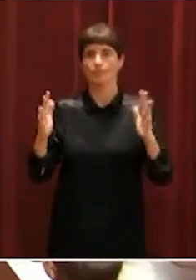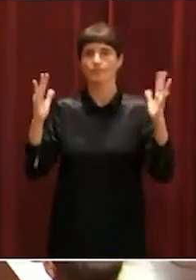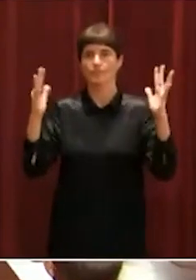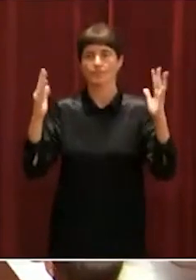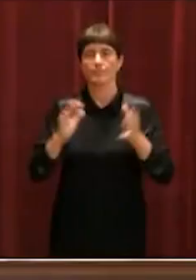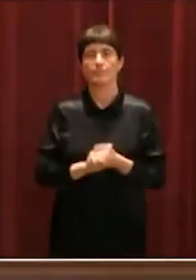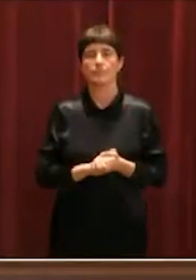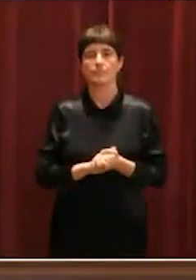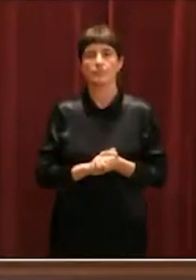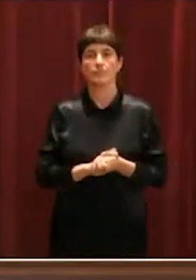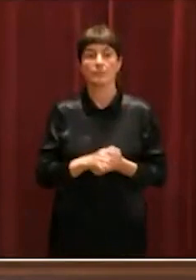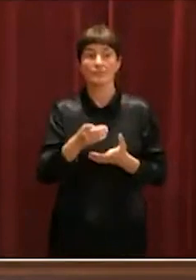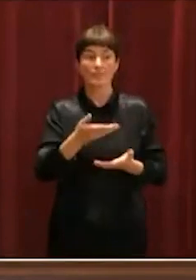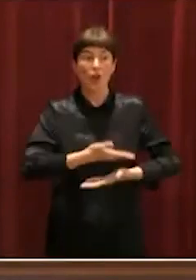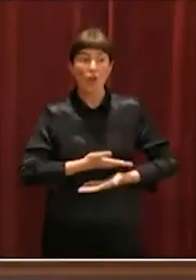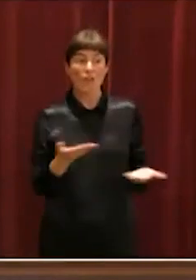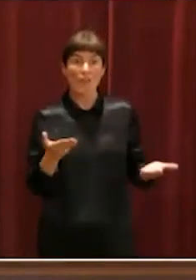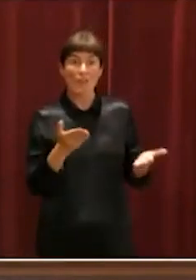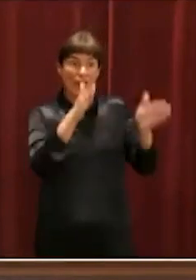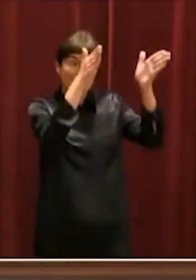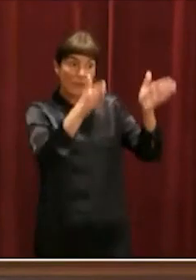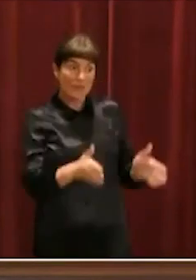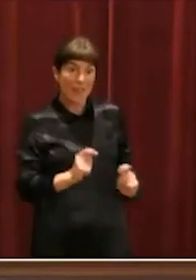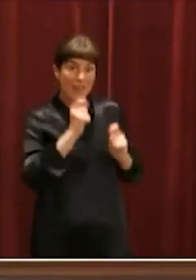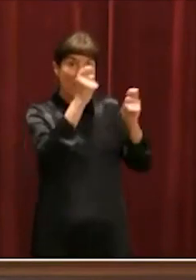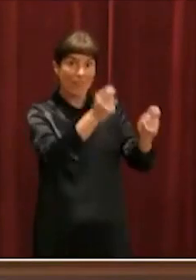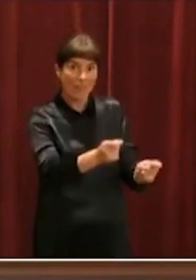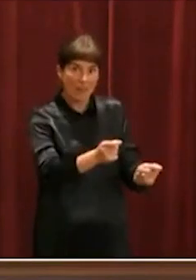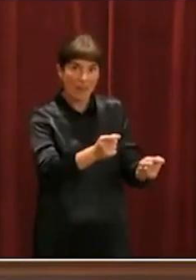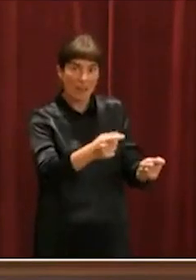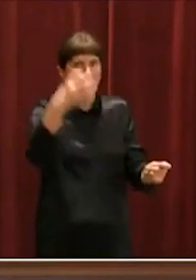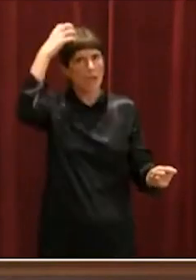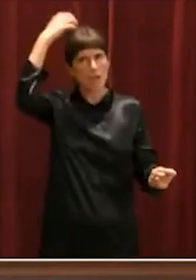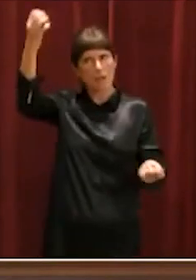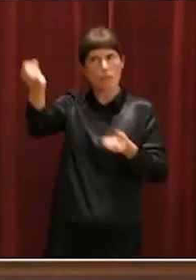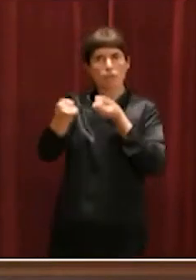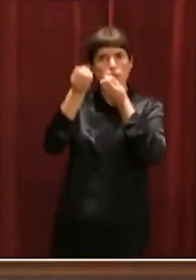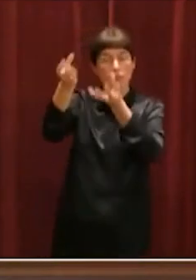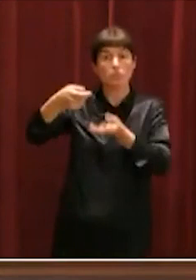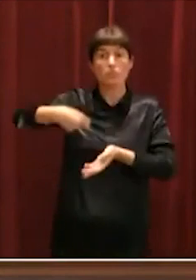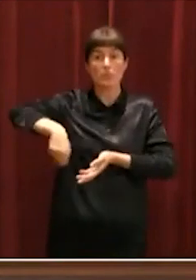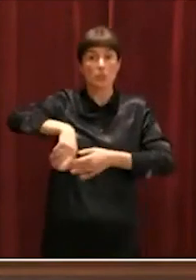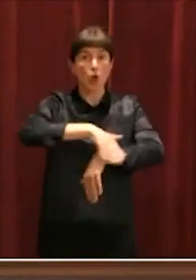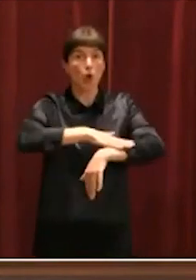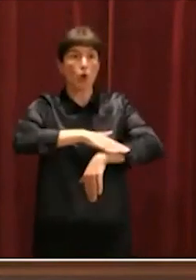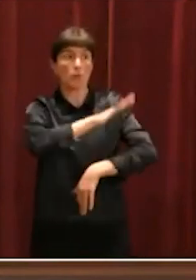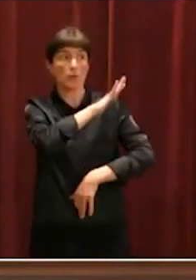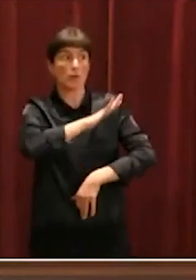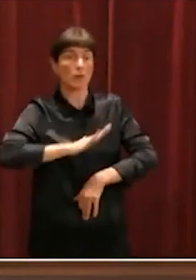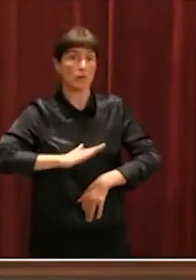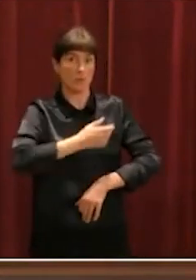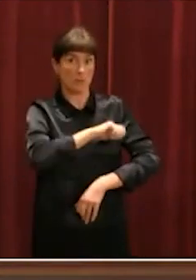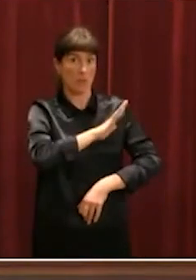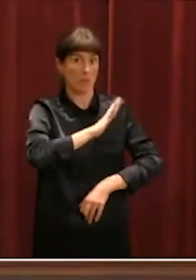L'atorgament de la confiança a la candidata es comunicarà a sa majestat el rei i al president del govern en funcions de l'Estat els